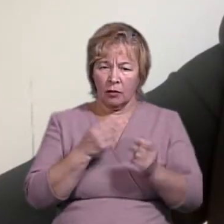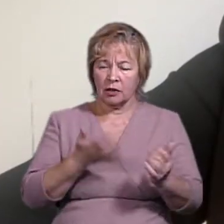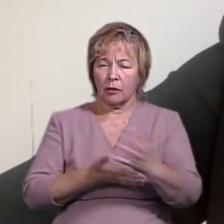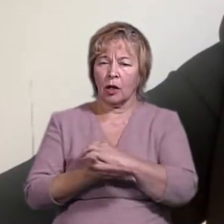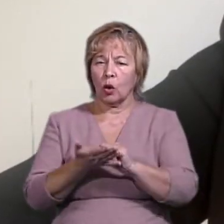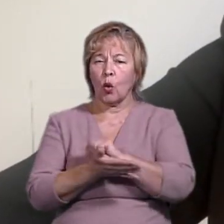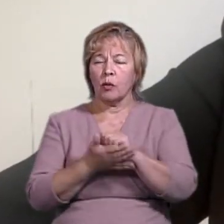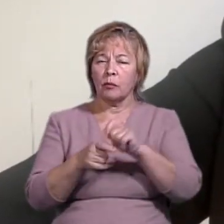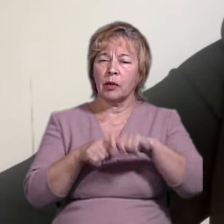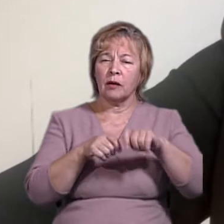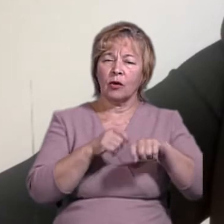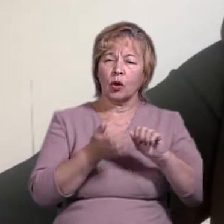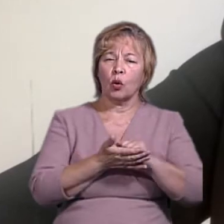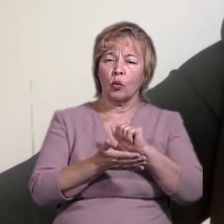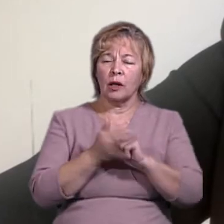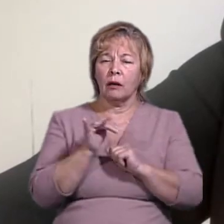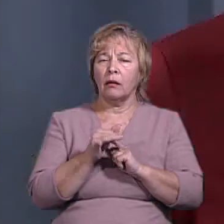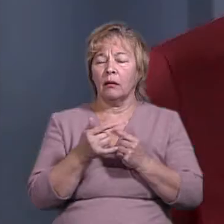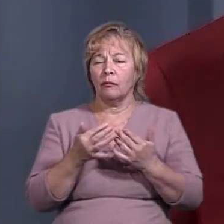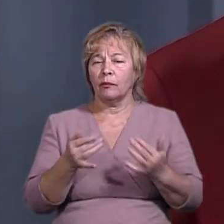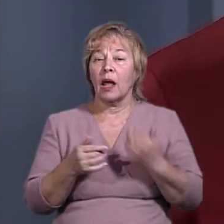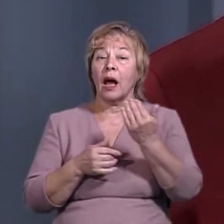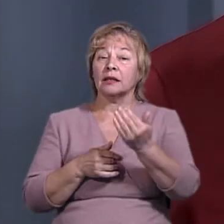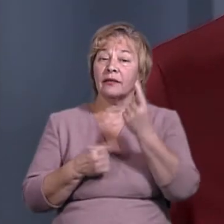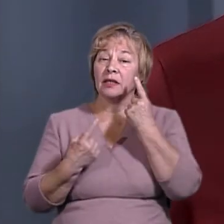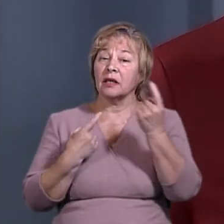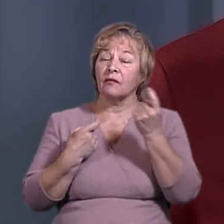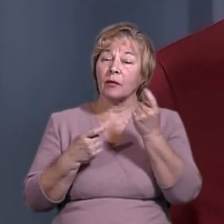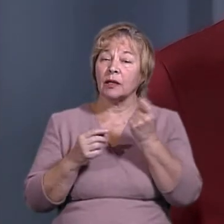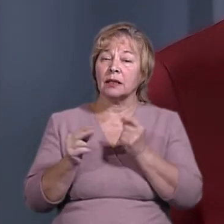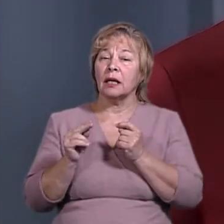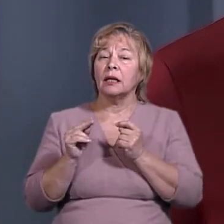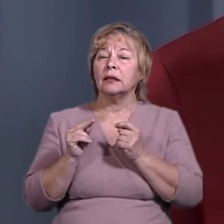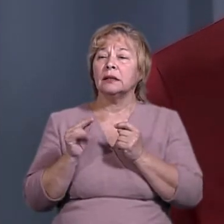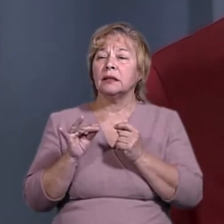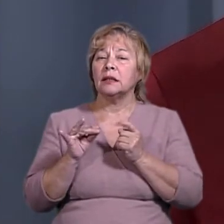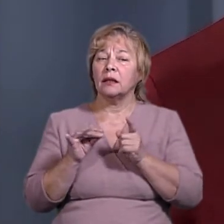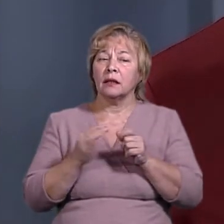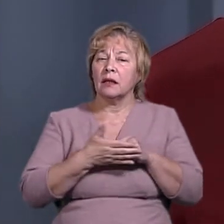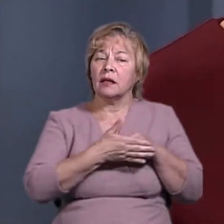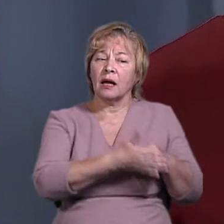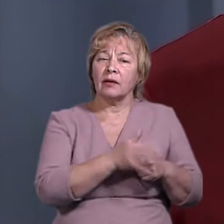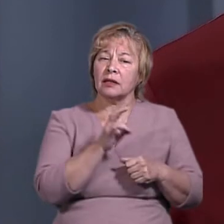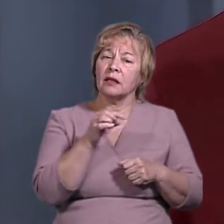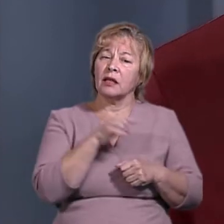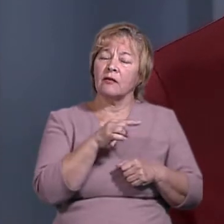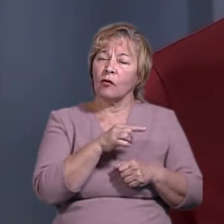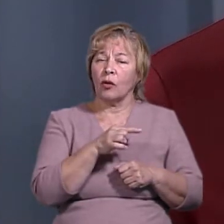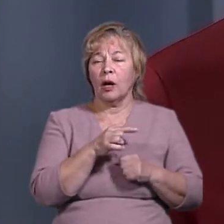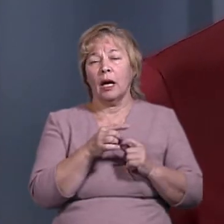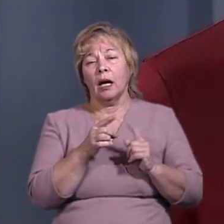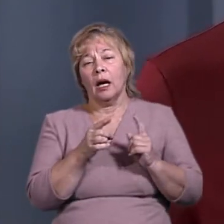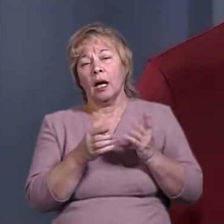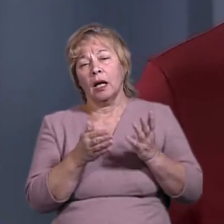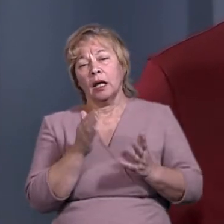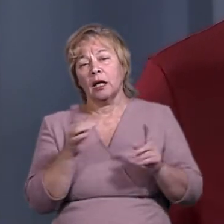документів, перевіркою документації і так далі. А за вашу інформацію, чи чиниться тиск на нього безпосередньо, наскільки суттєвим є